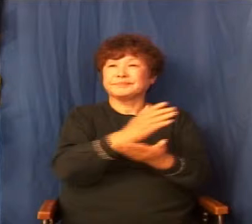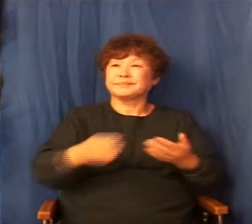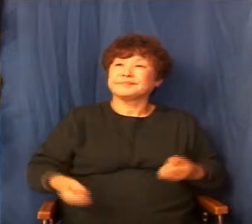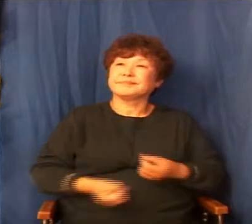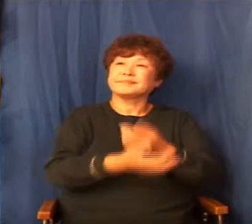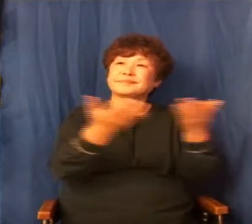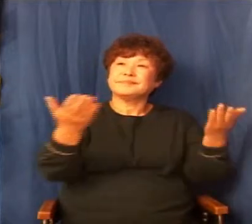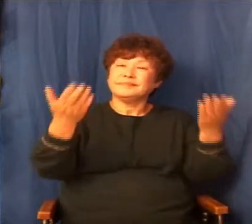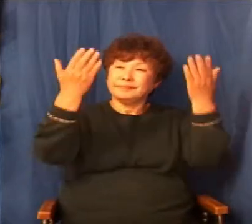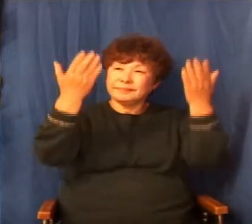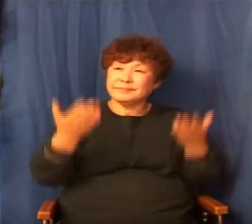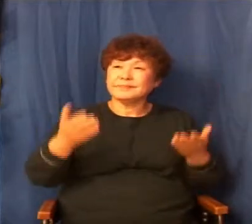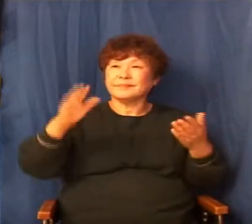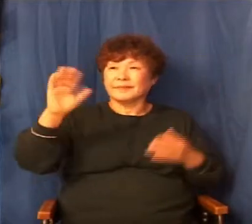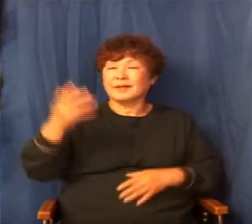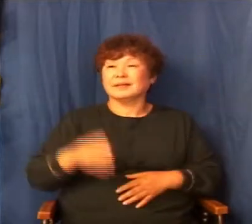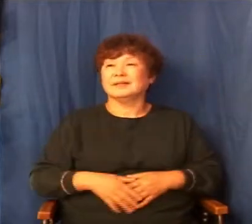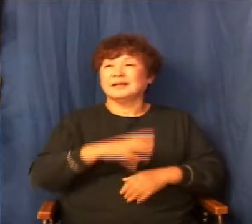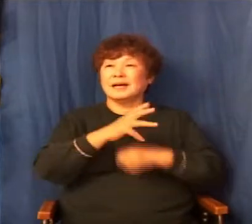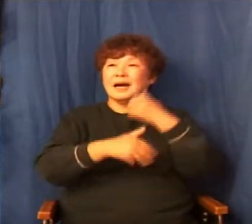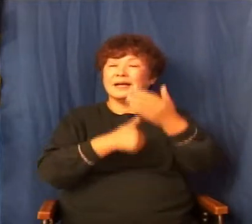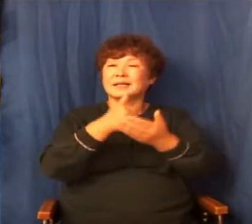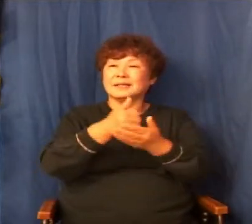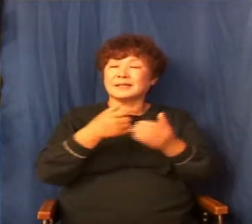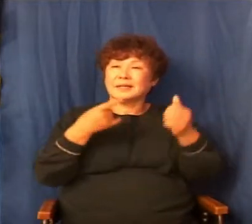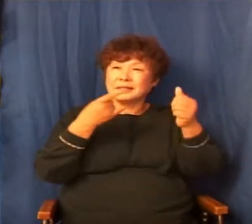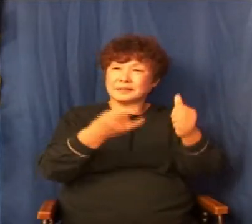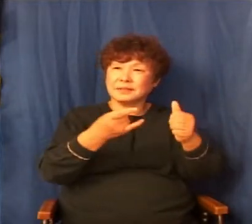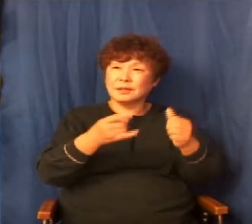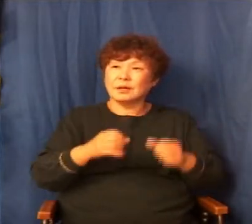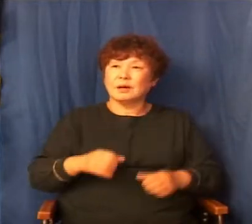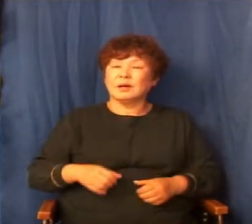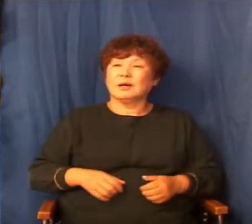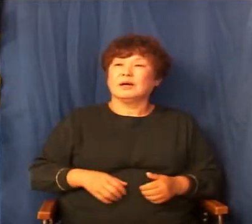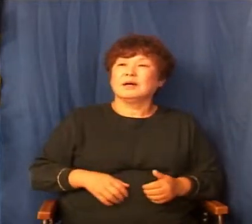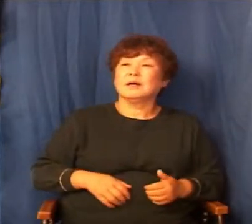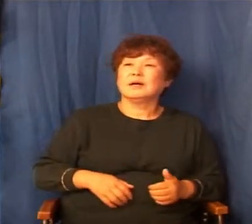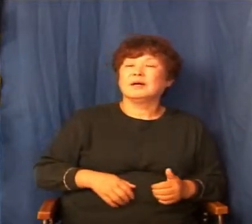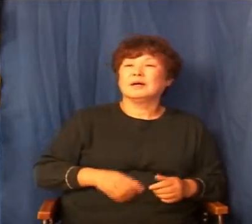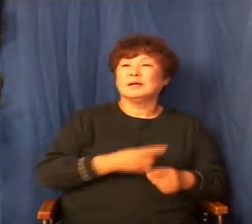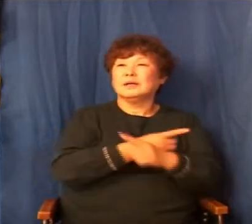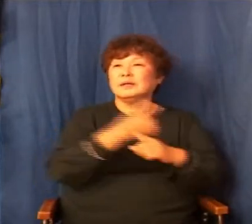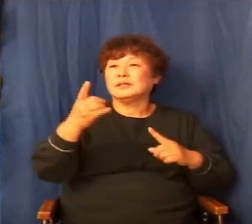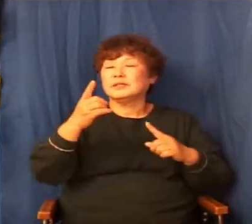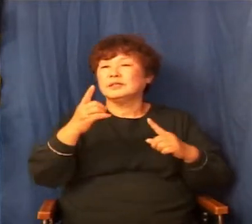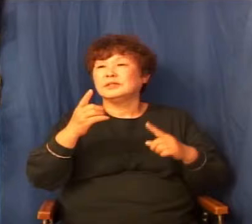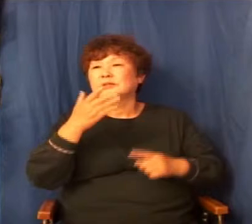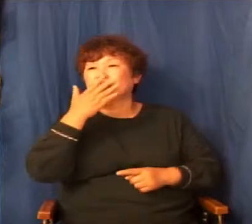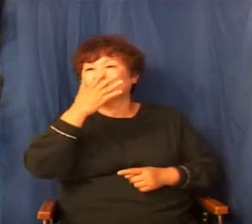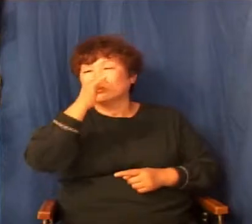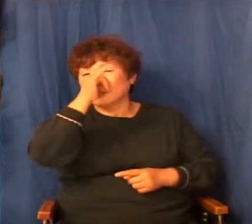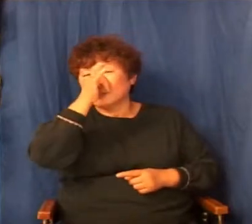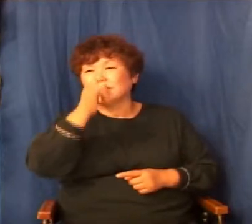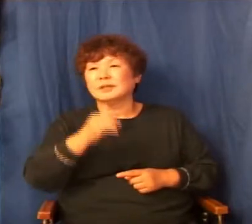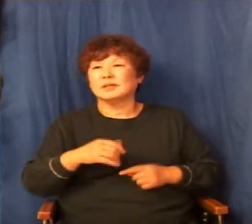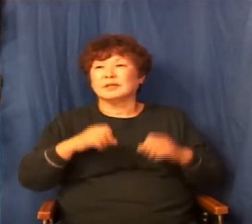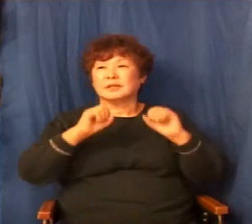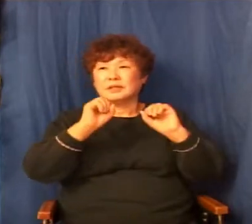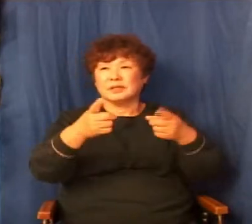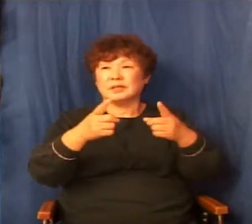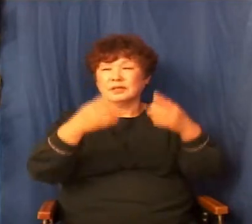하나님께서 복수할 어떻게 보면 기회가 제공됐는데 그 복수를 하나님 앞에 위임합니다.